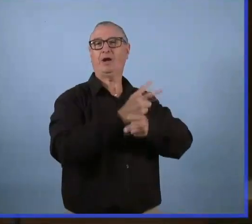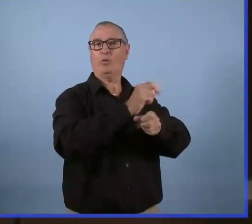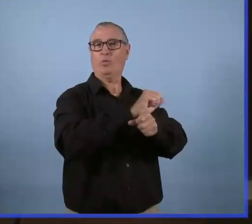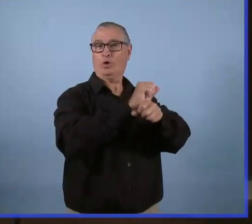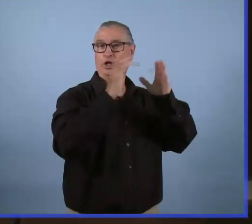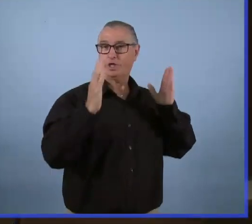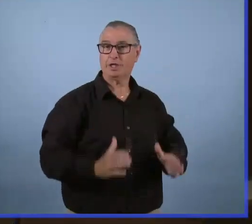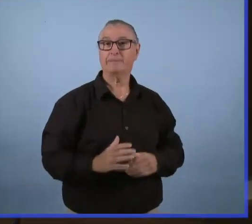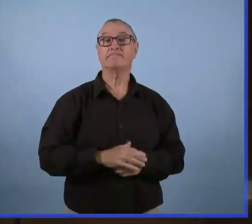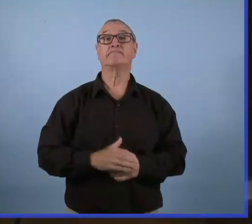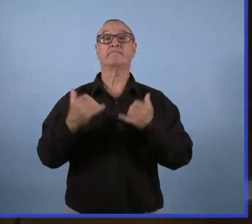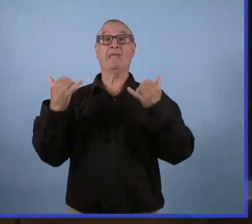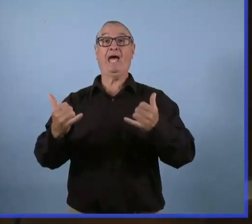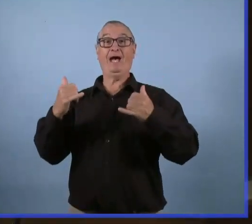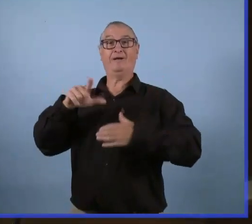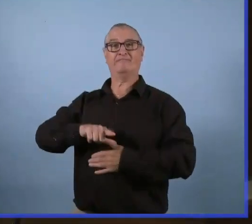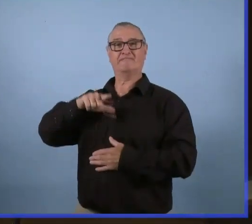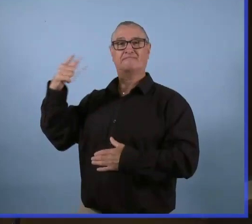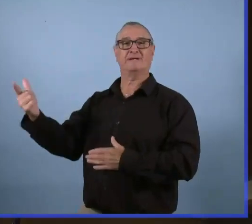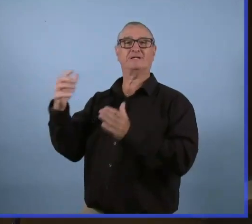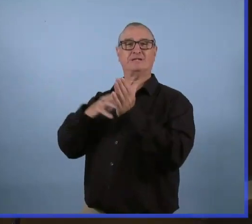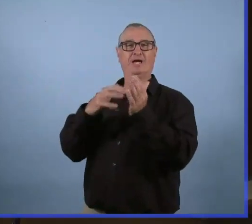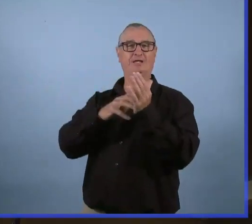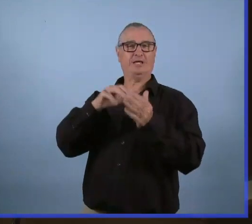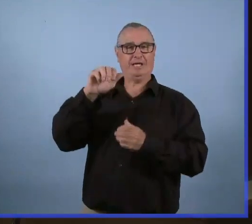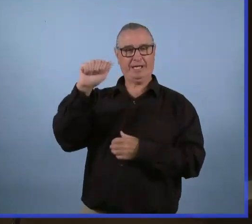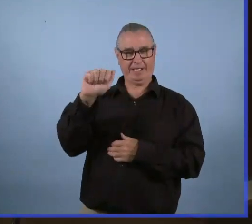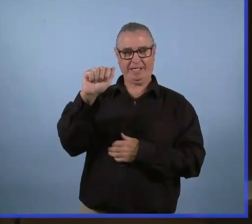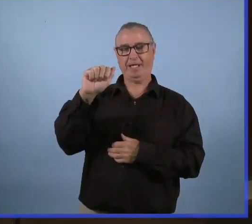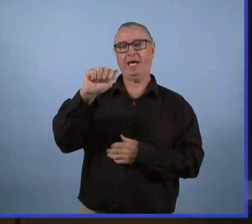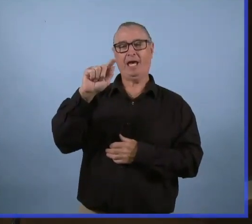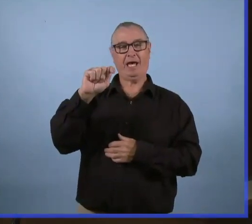pandémie. Merci et je donne la parole au docteur Atwal.